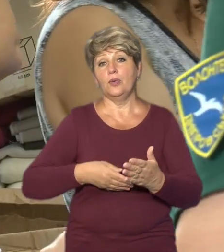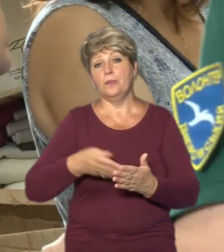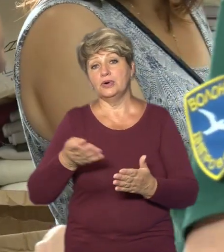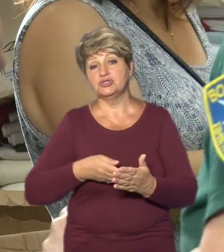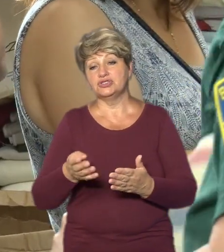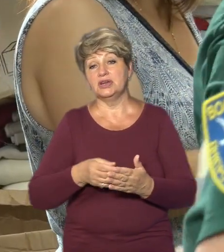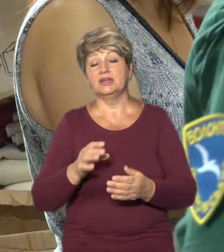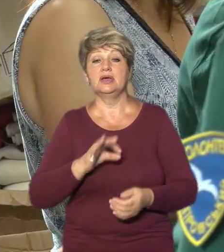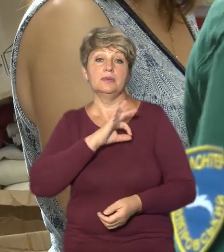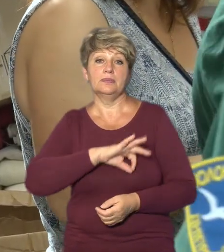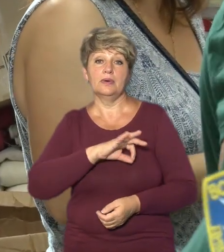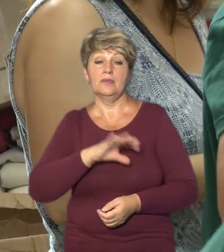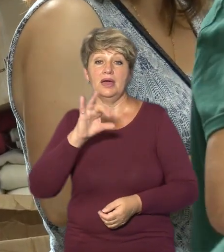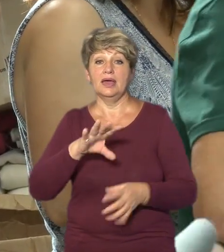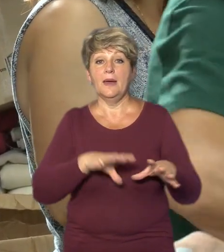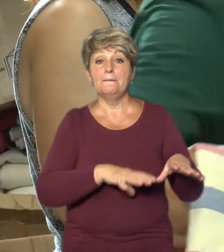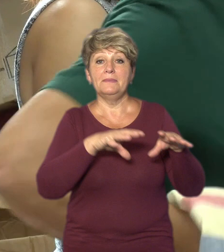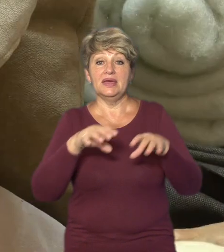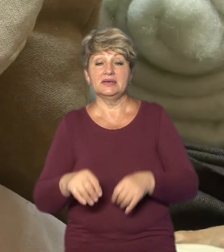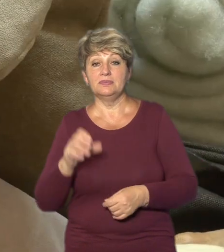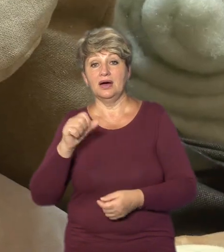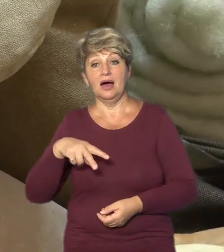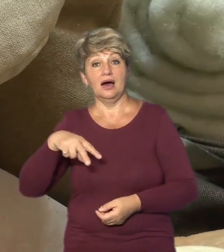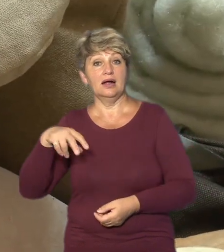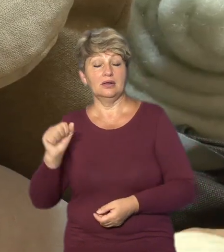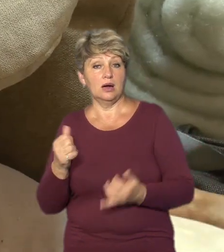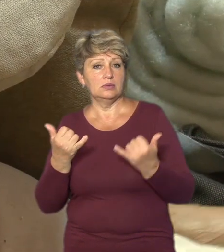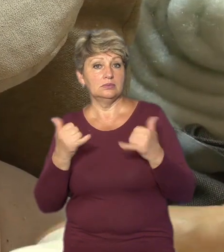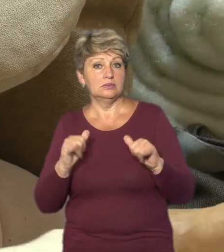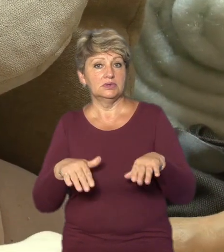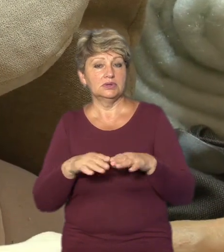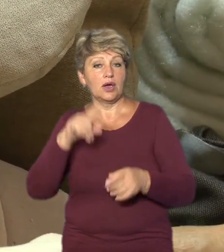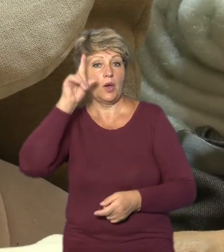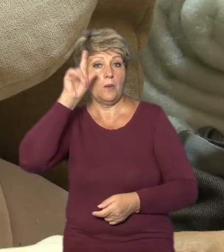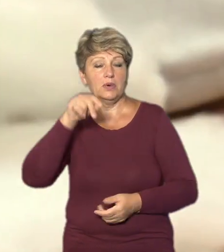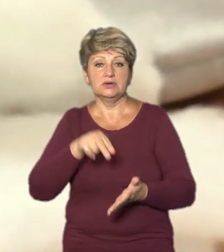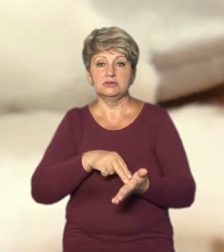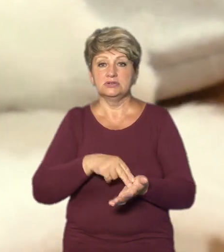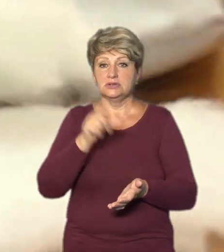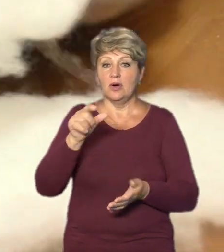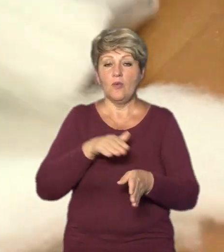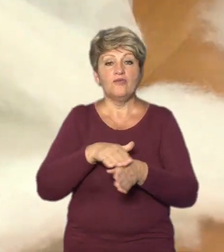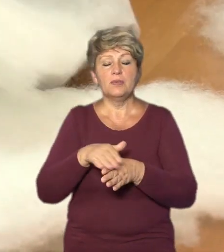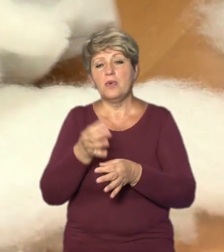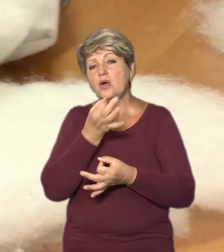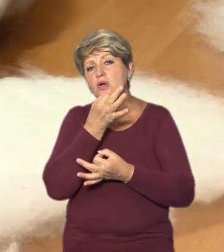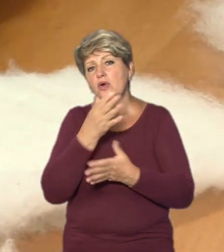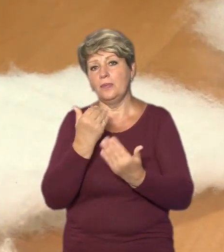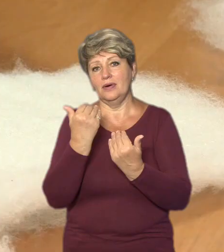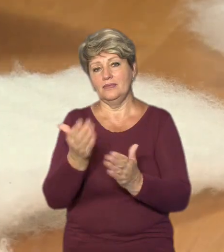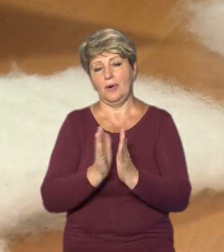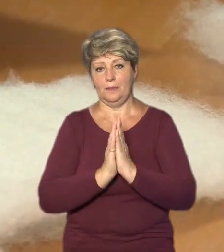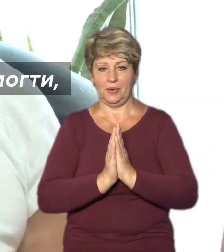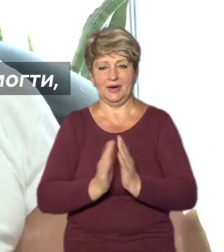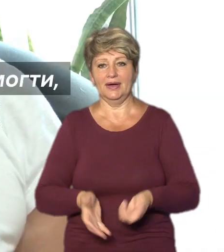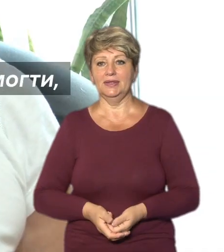користується і переселенка з Краматорська Алла Єфремова. Каже, здивована таким умінням черкащанок виконувати будь-яке їхнє прохання.